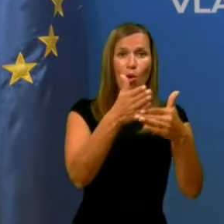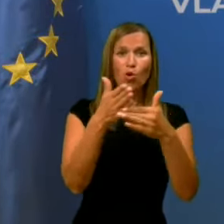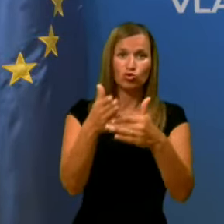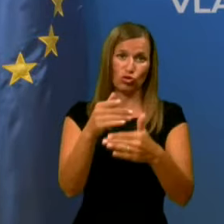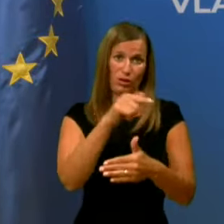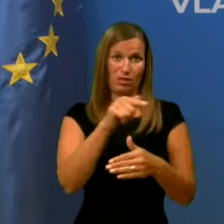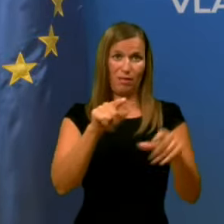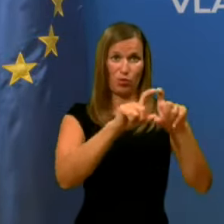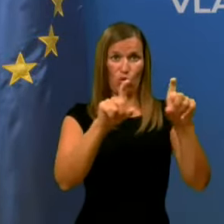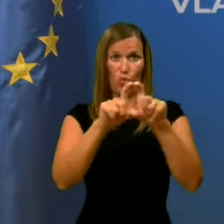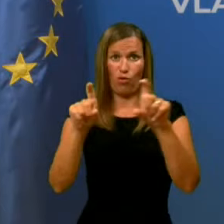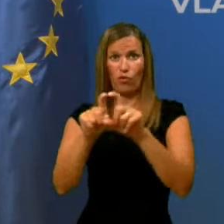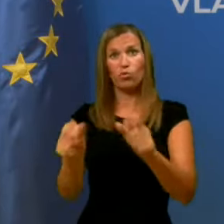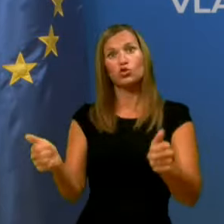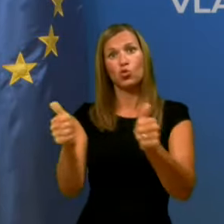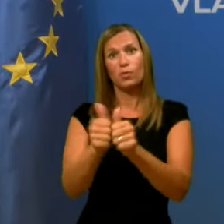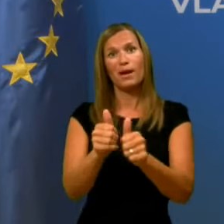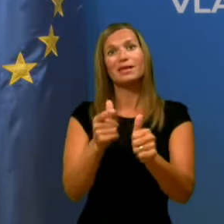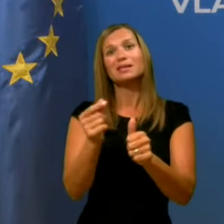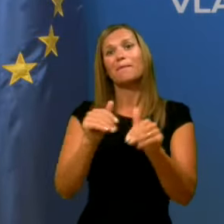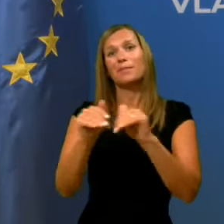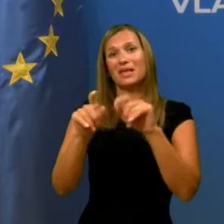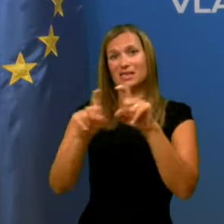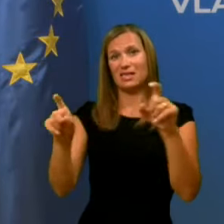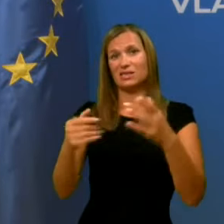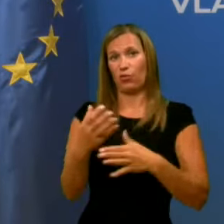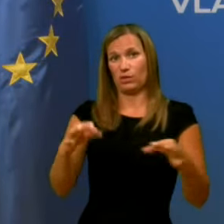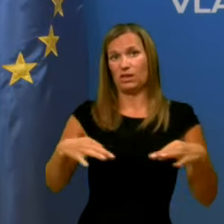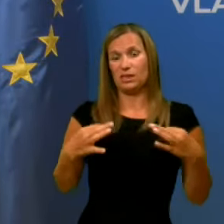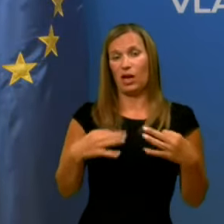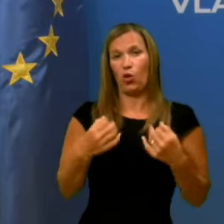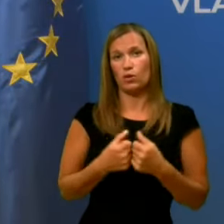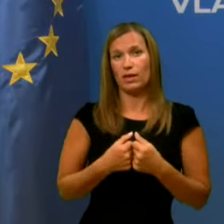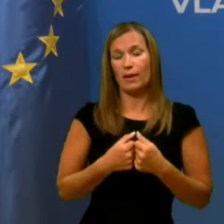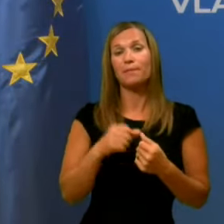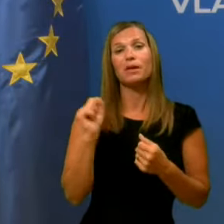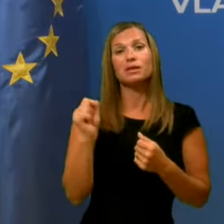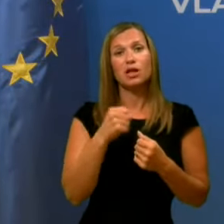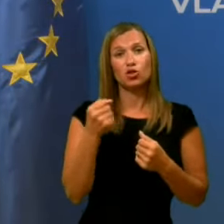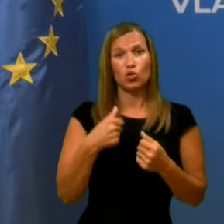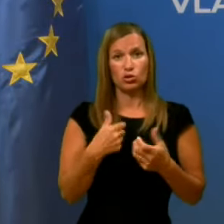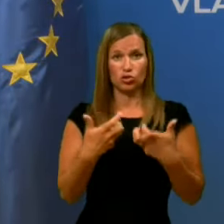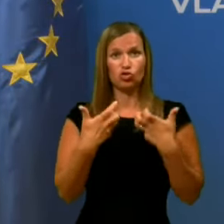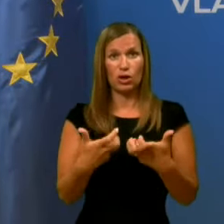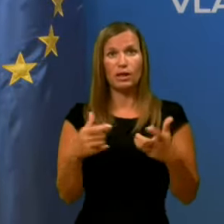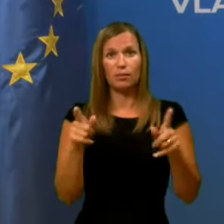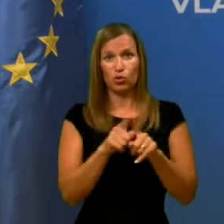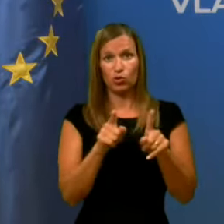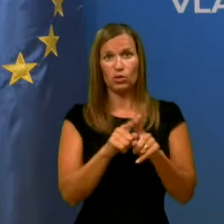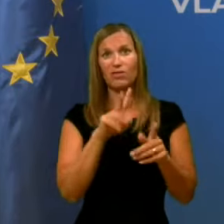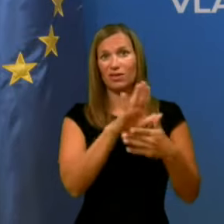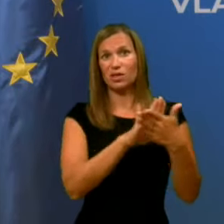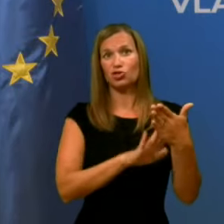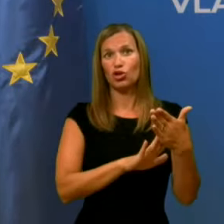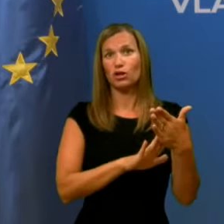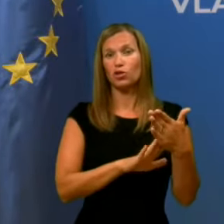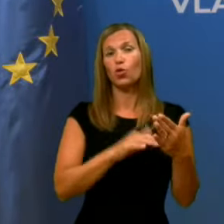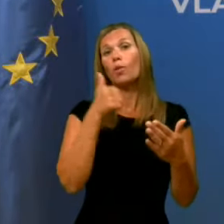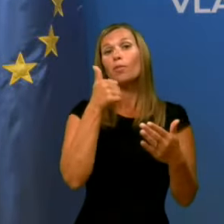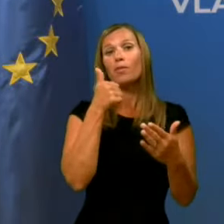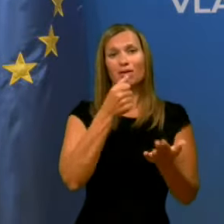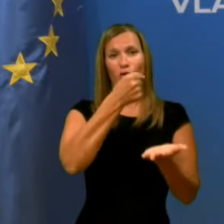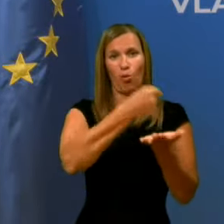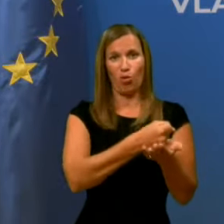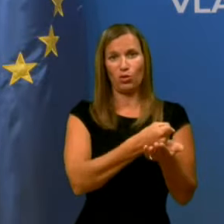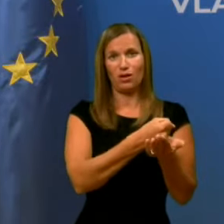skupaj z ministrstvom za zdravje. Zato želim tudi jaz v začetku najprej povdariti,